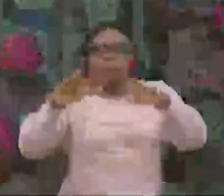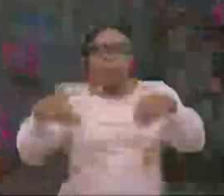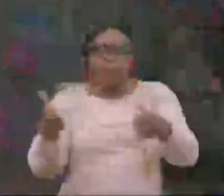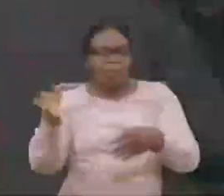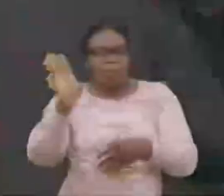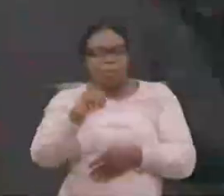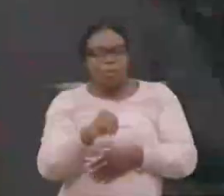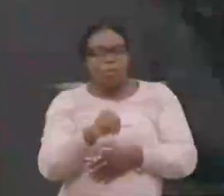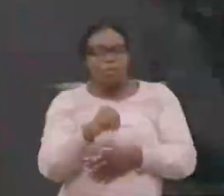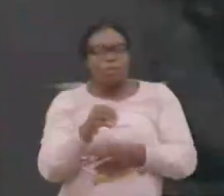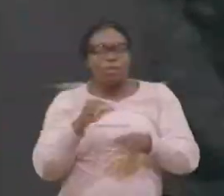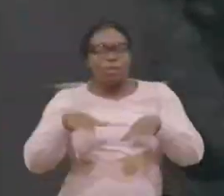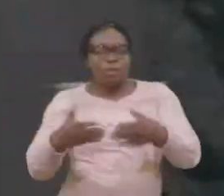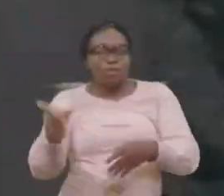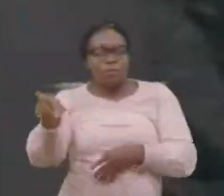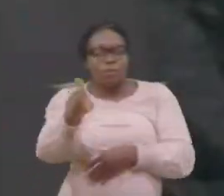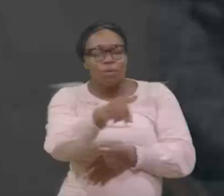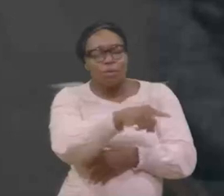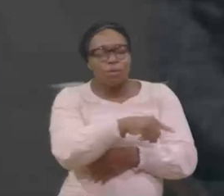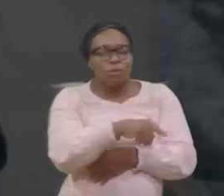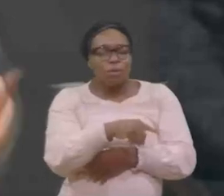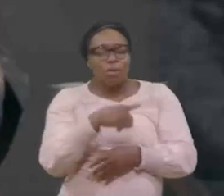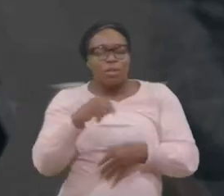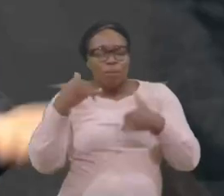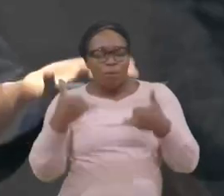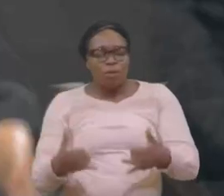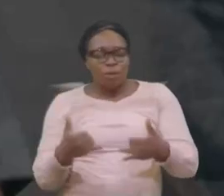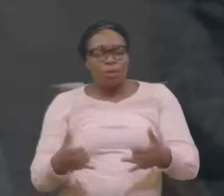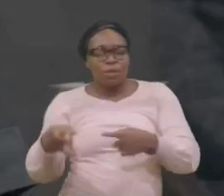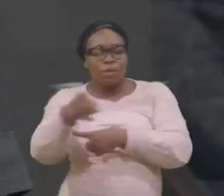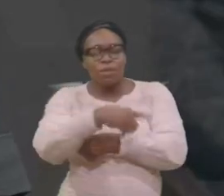Donne-les, Un salut actuel,